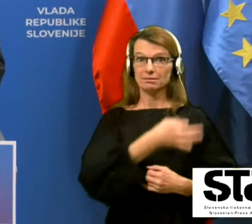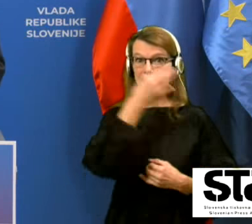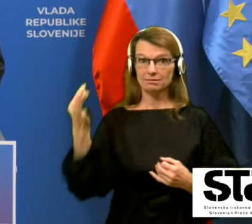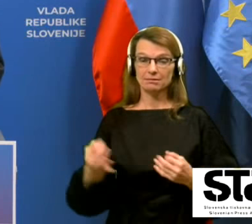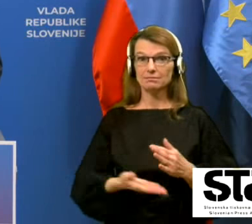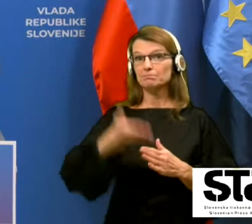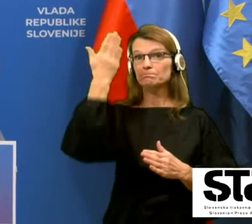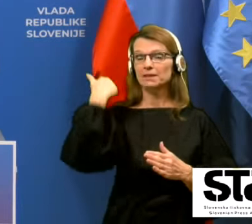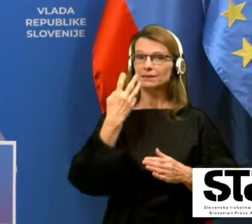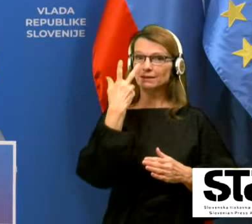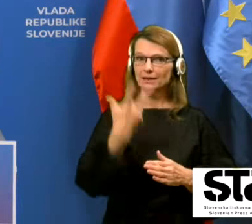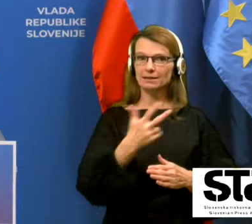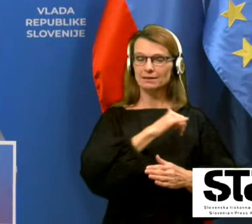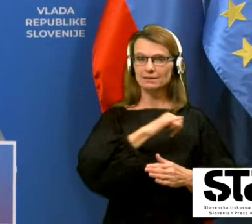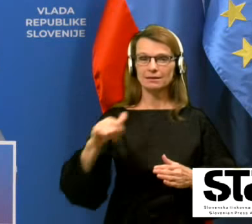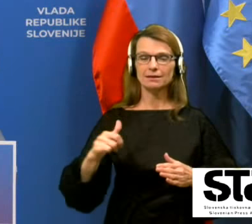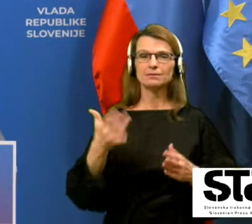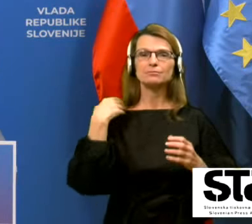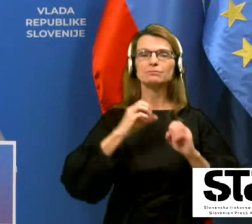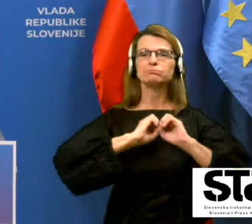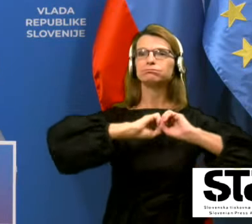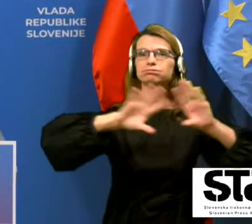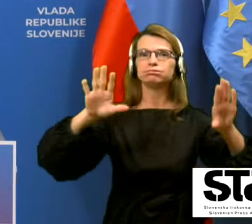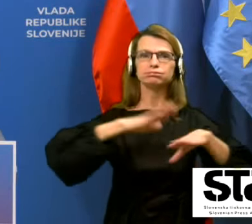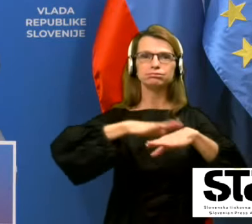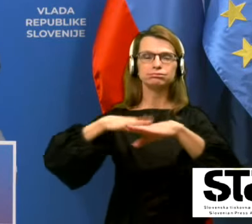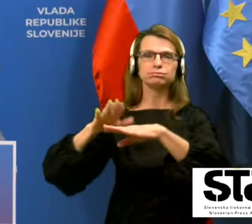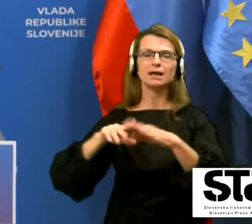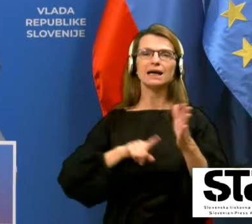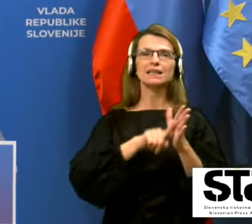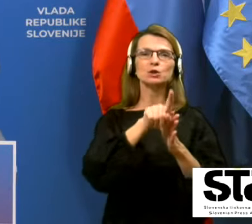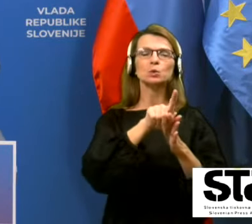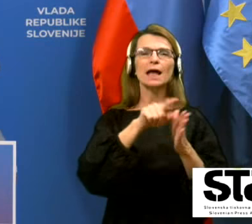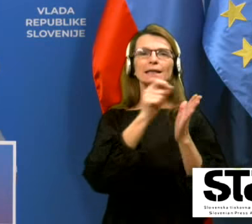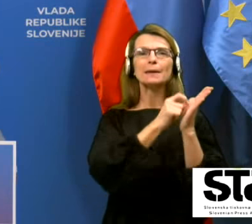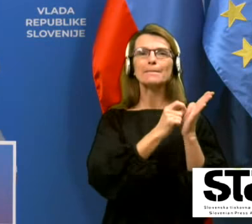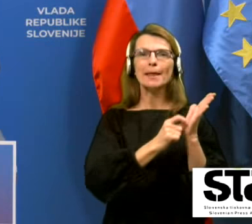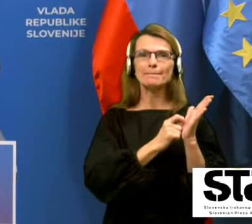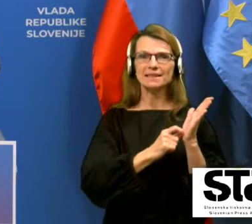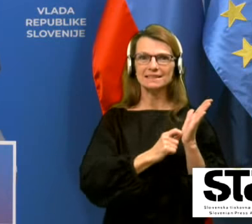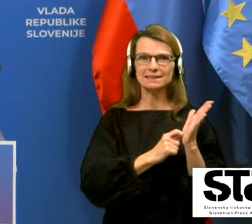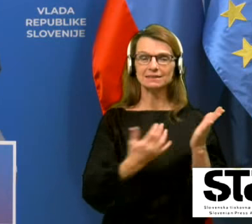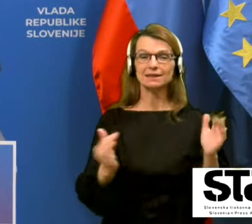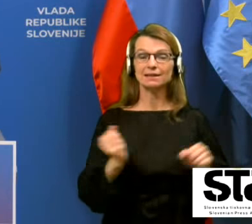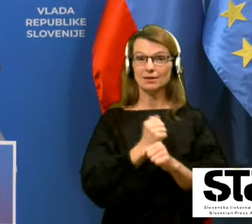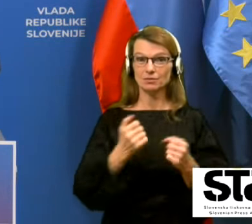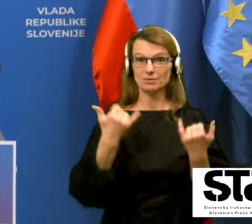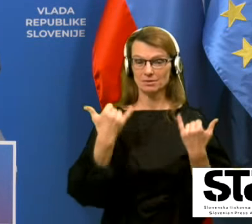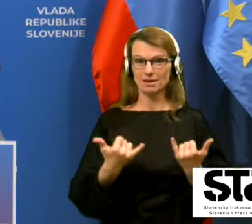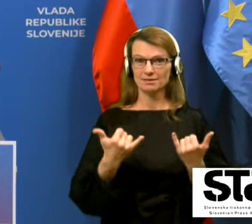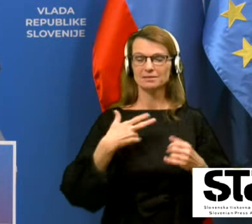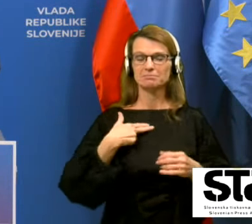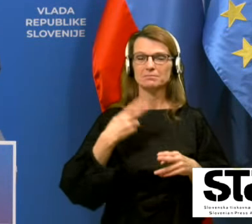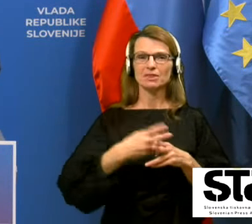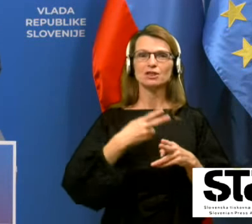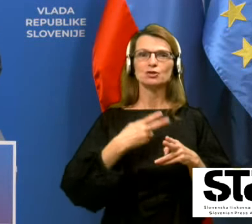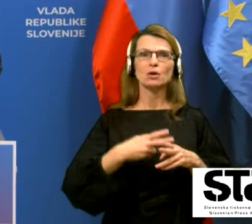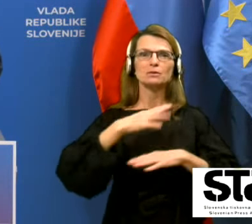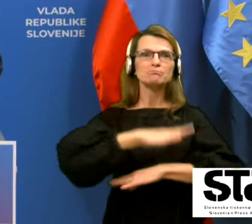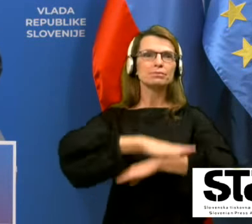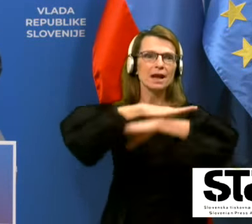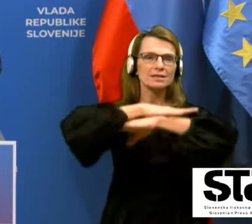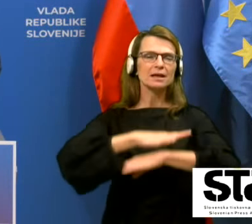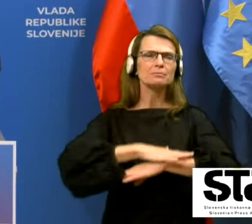pred 30 leti razglašeni rezultati plebiscita, zato danes obeželjujemo državni praznik, praznik vseh nas,